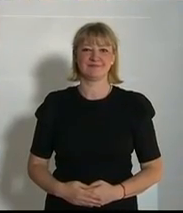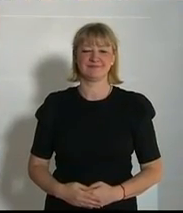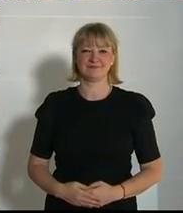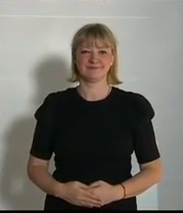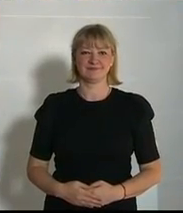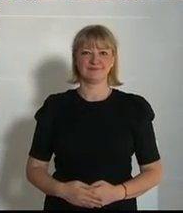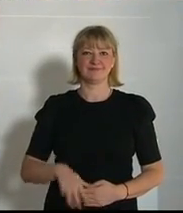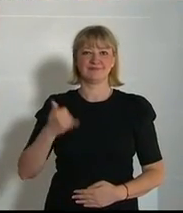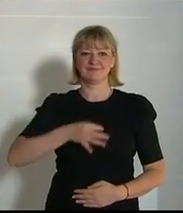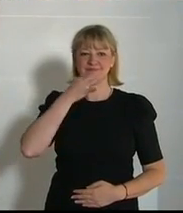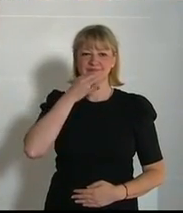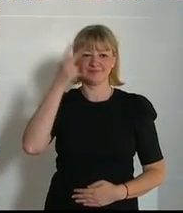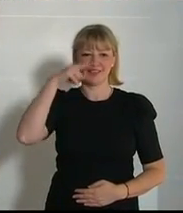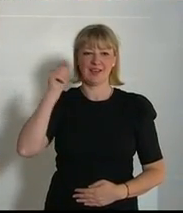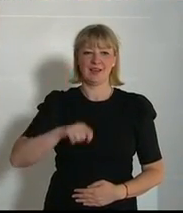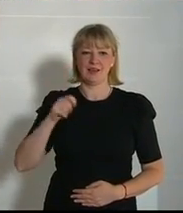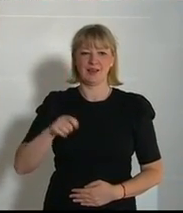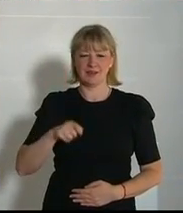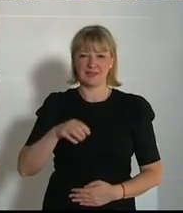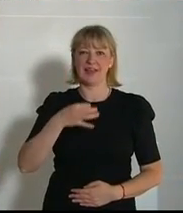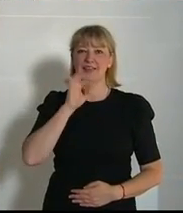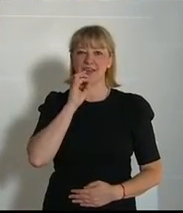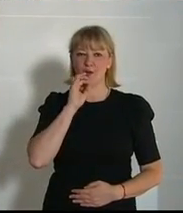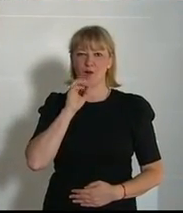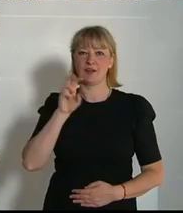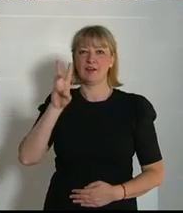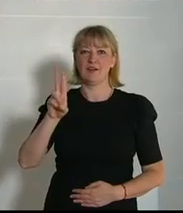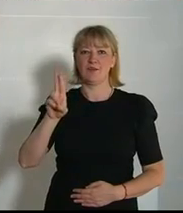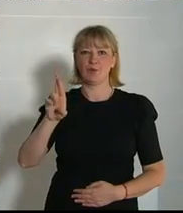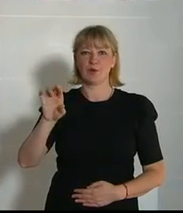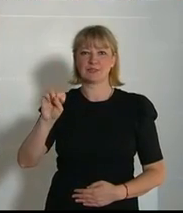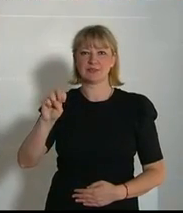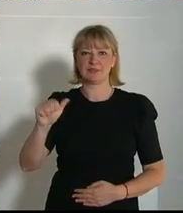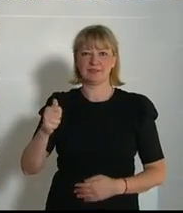Am Wort ist der Herr Abgeordneter Mag. Georg Bürstmeier. Bitte schön, Herr Abgeordneter.